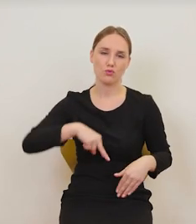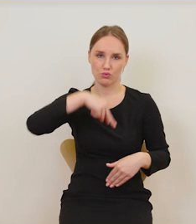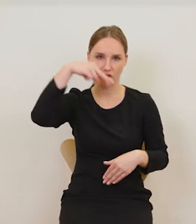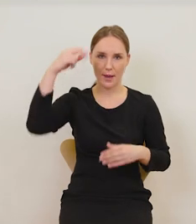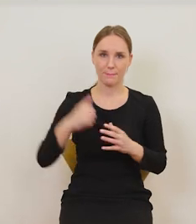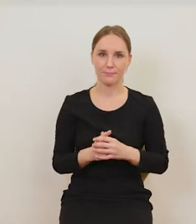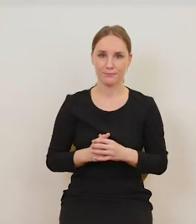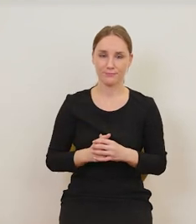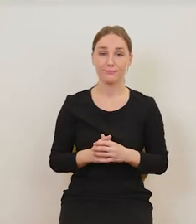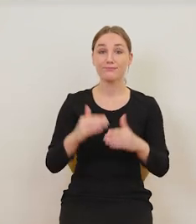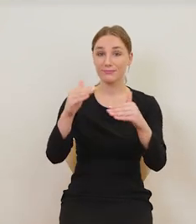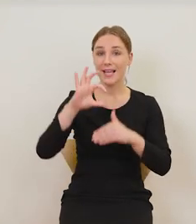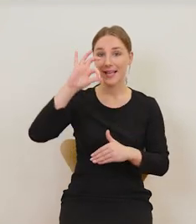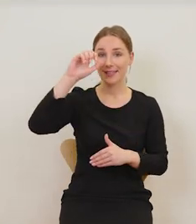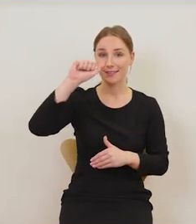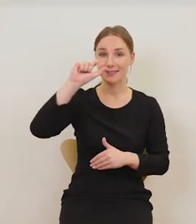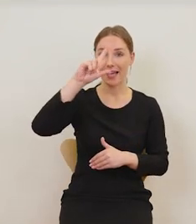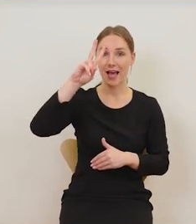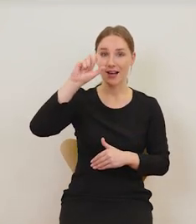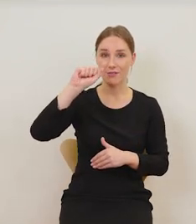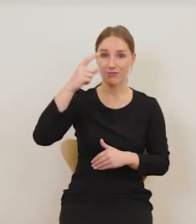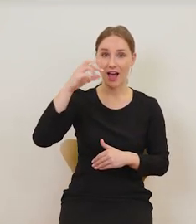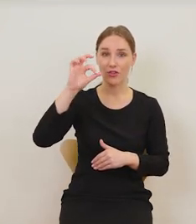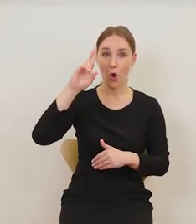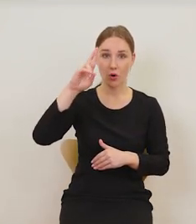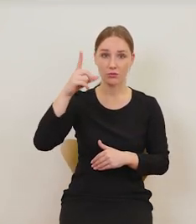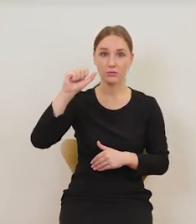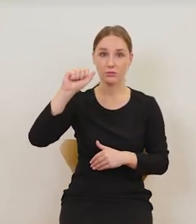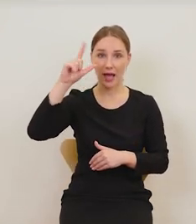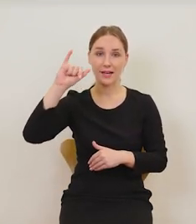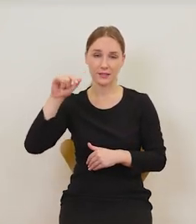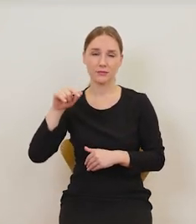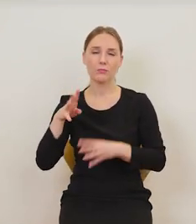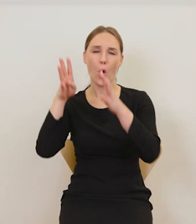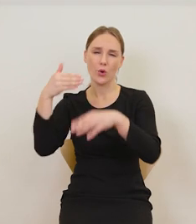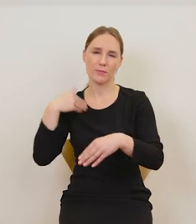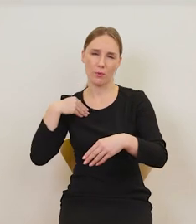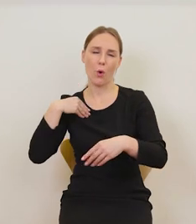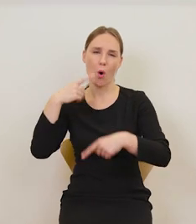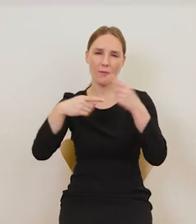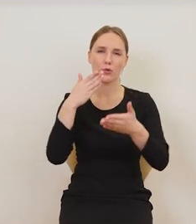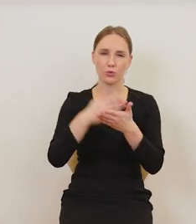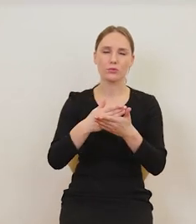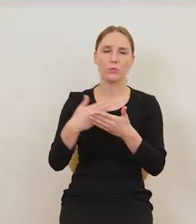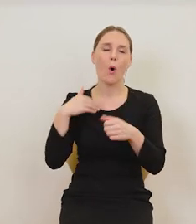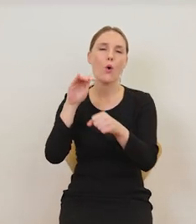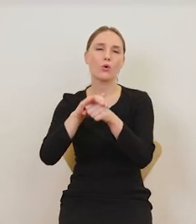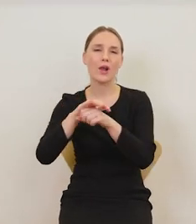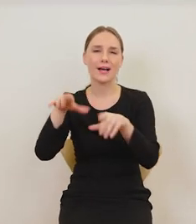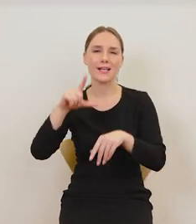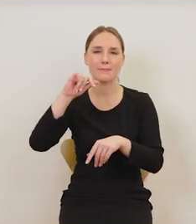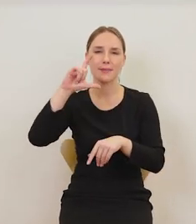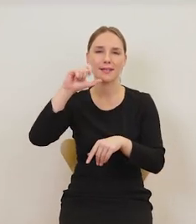Salvador Dali. Ja już wspominałem o nim w kontekście również Picasso. To byli koledzy, znali się,